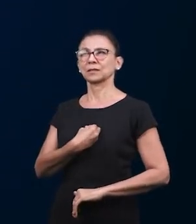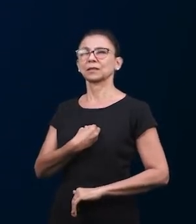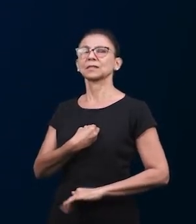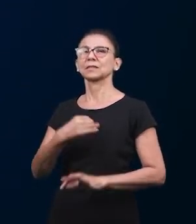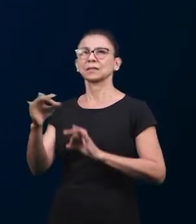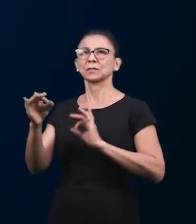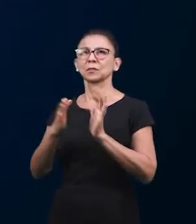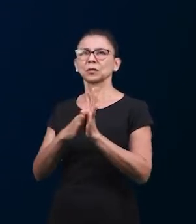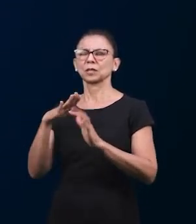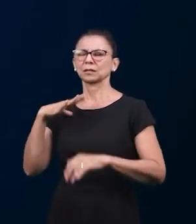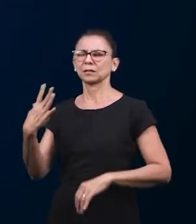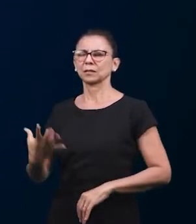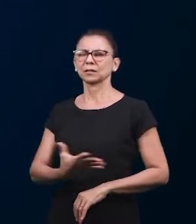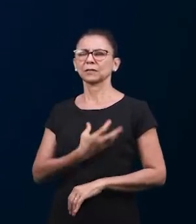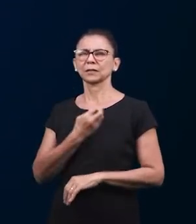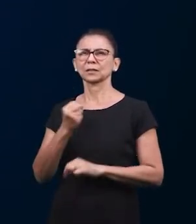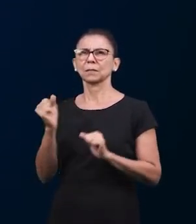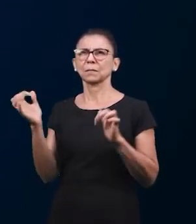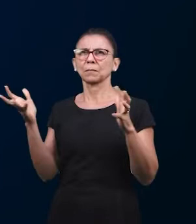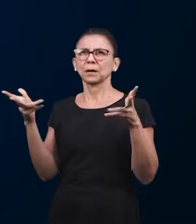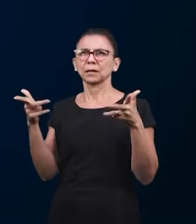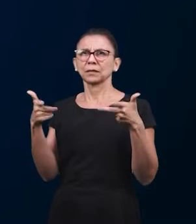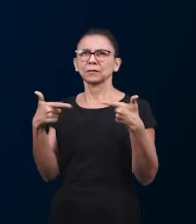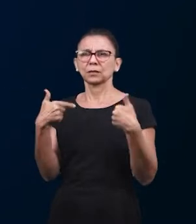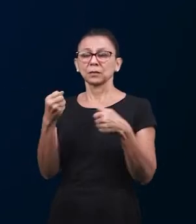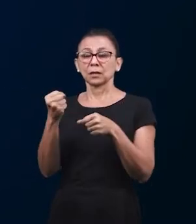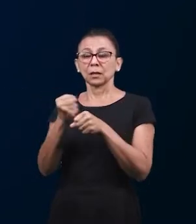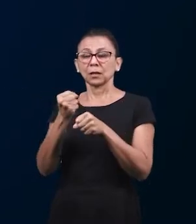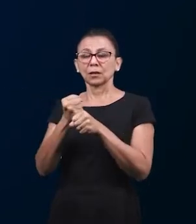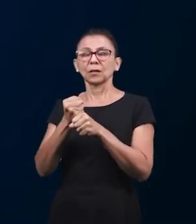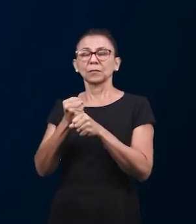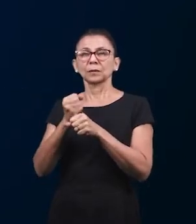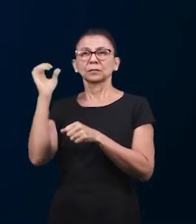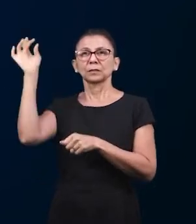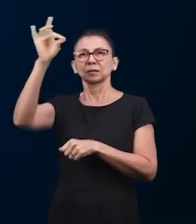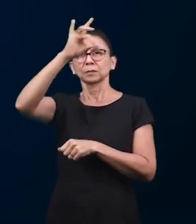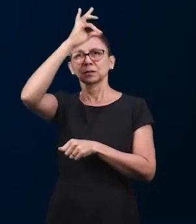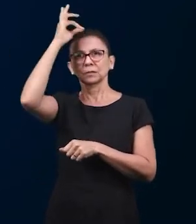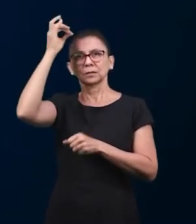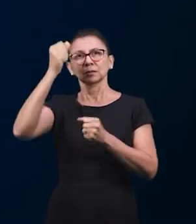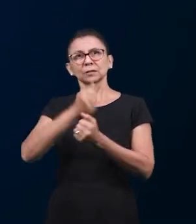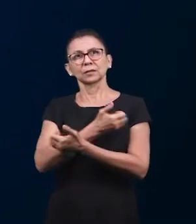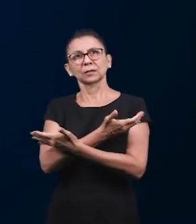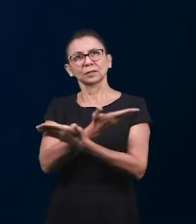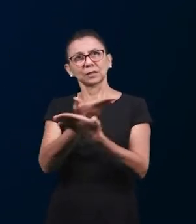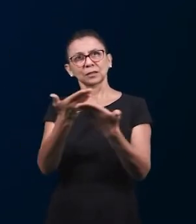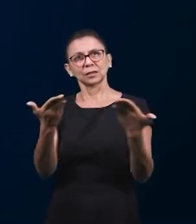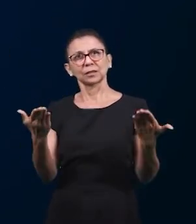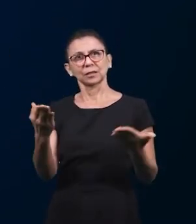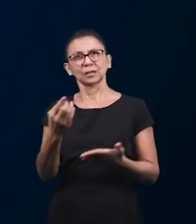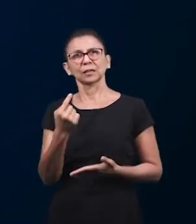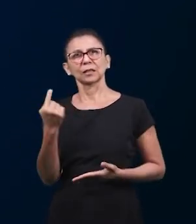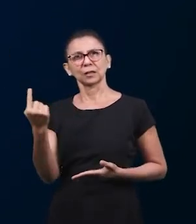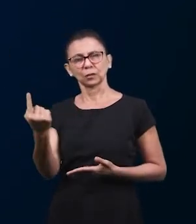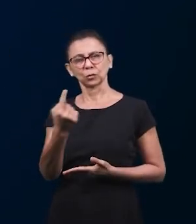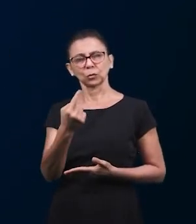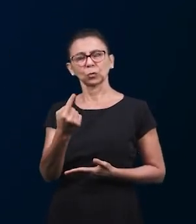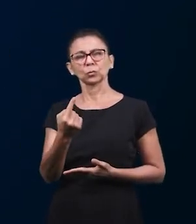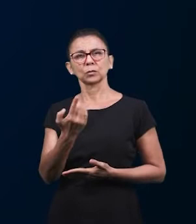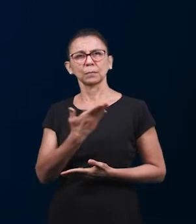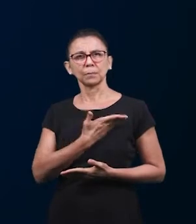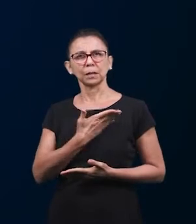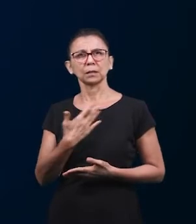Духа Святого. Я прощаюсь со всеми вами, прощаюсь со всеми братьями и сестрами от имени Церкви в